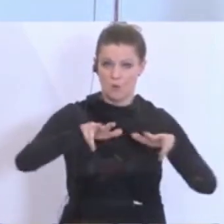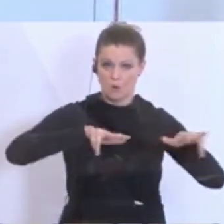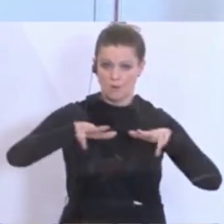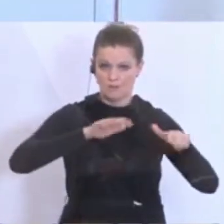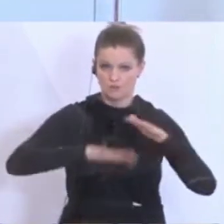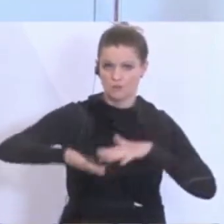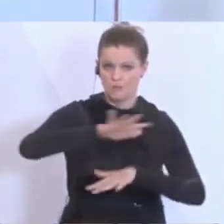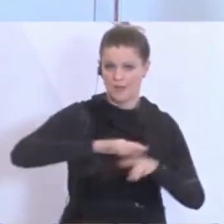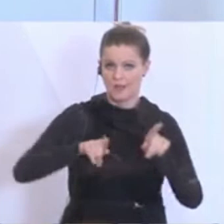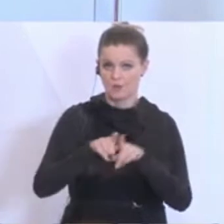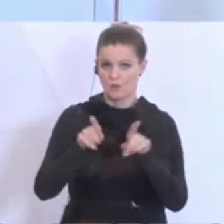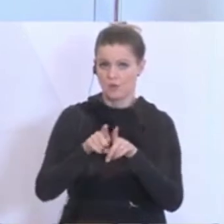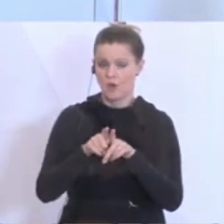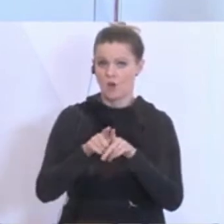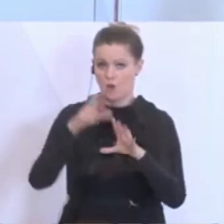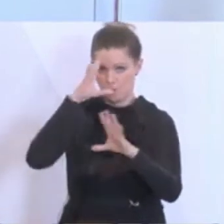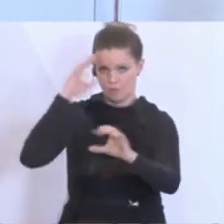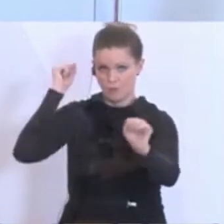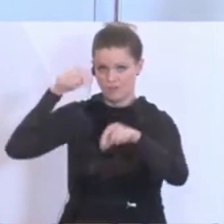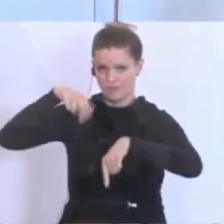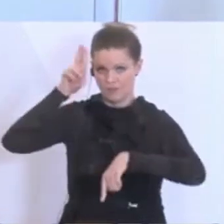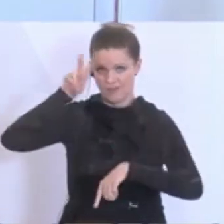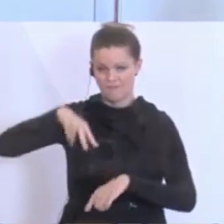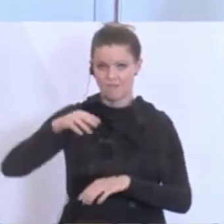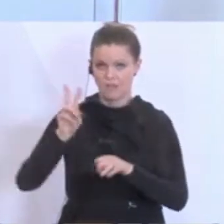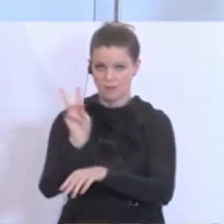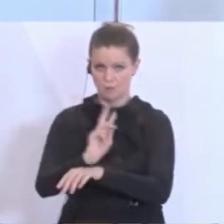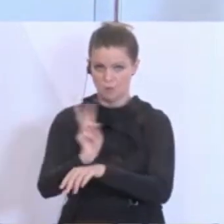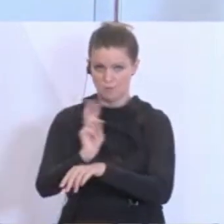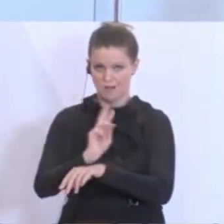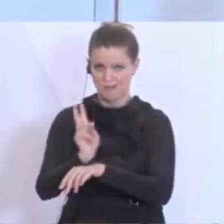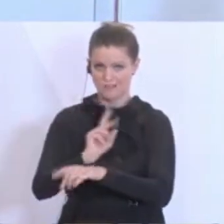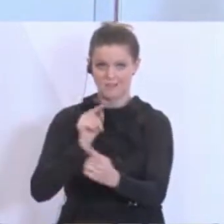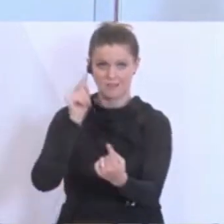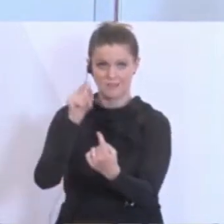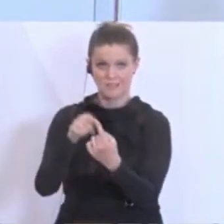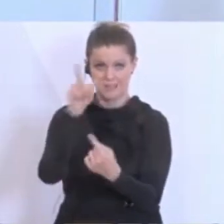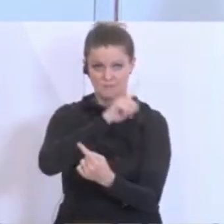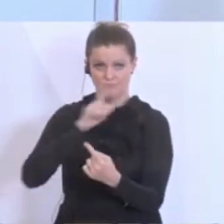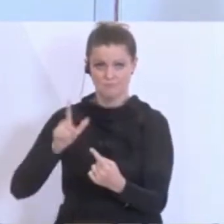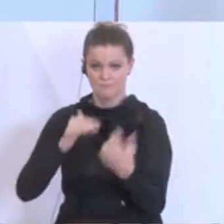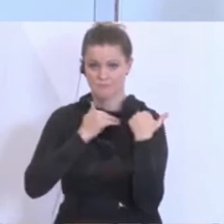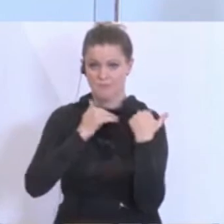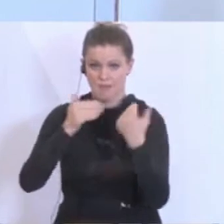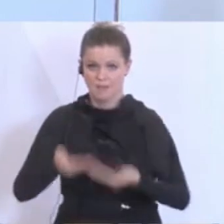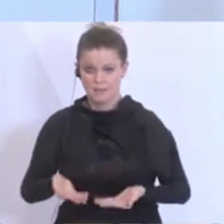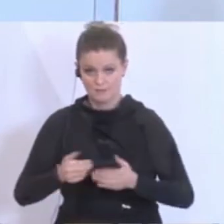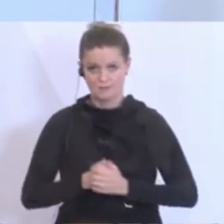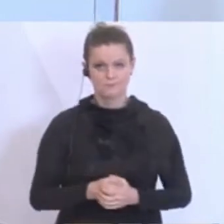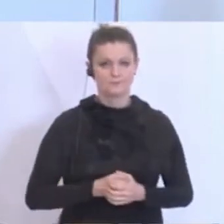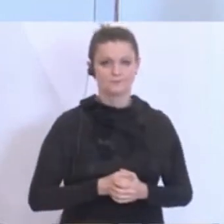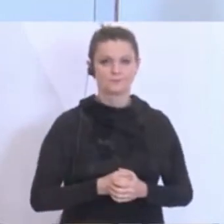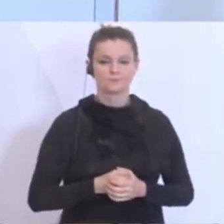wir bewachen die Botschaften in Wien, um die Exekutive personell zu entlasten. Ja und laufend